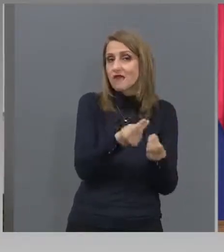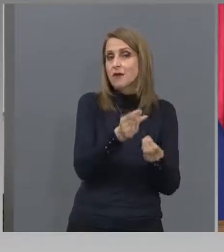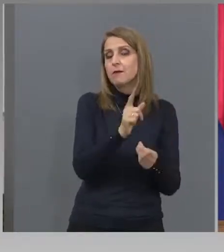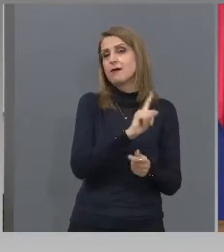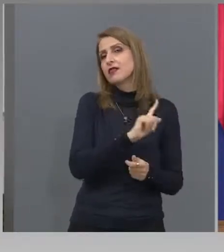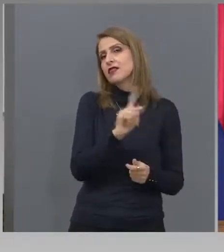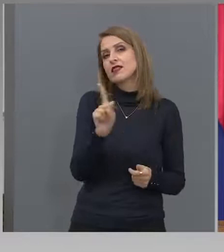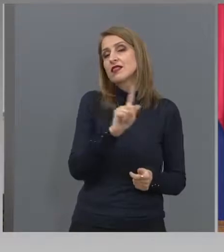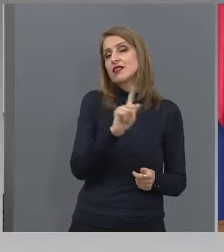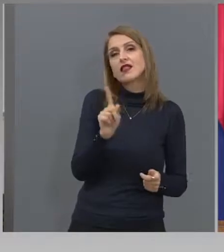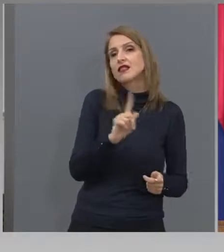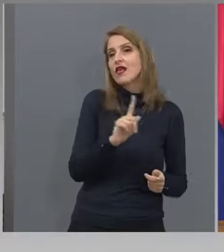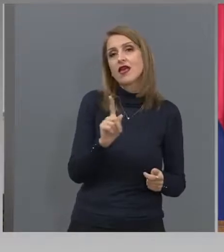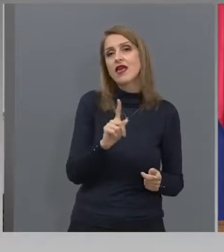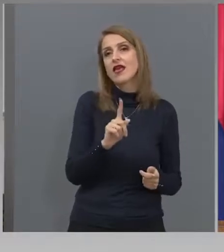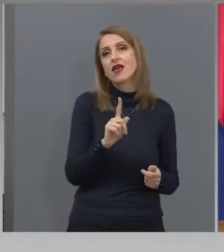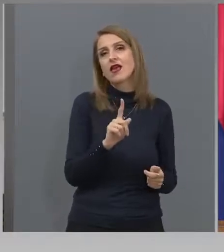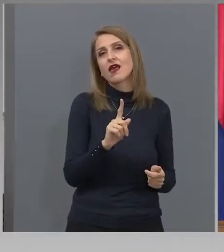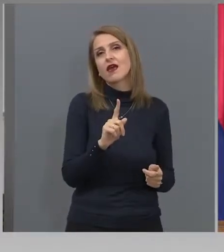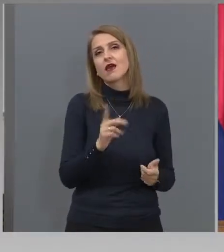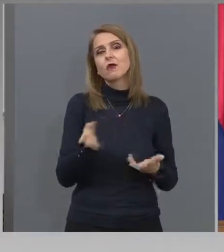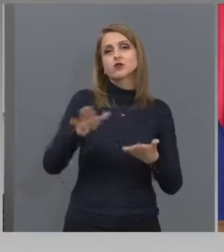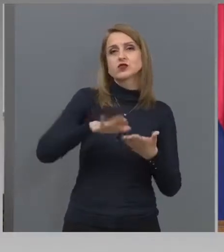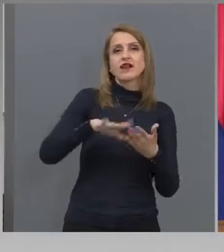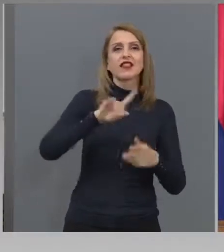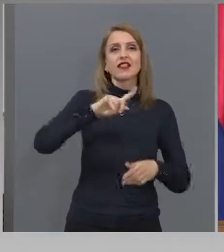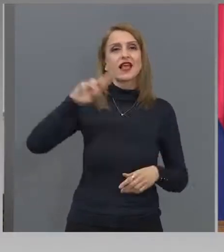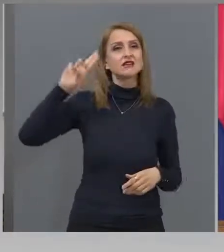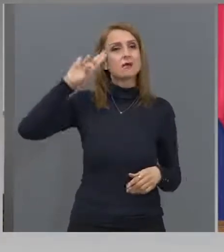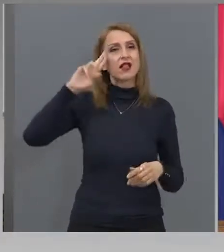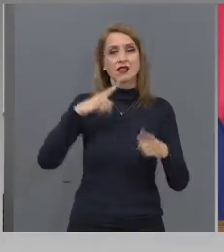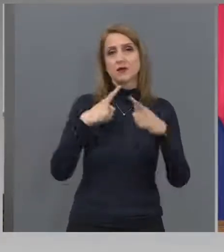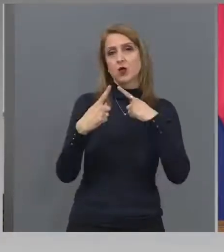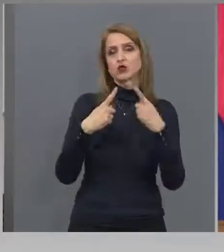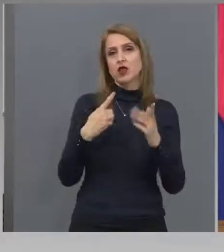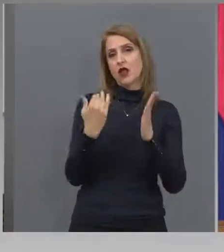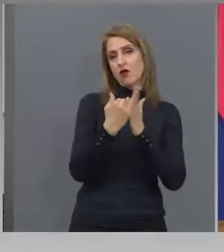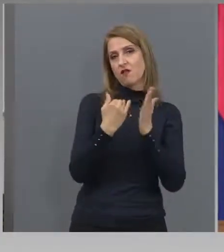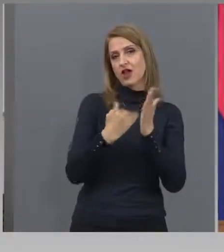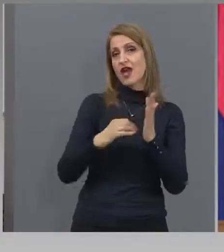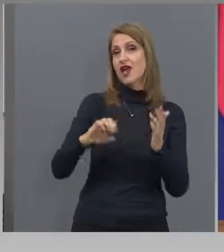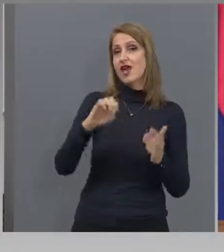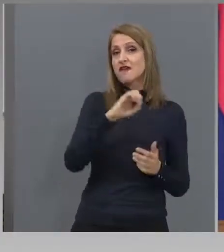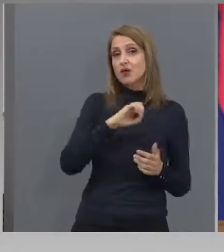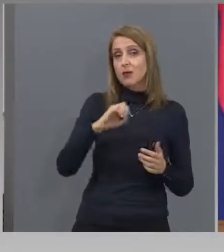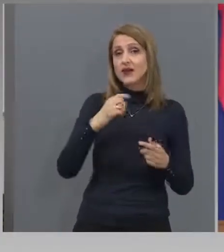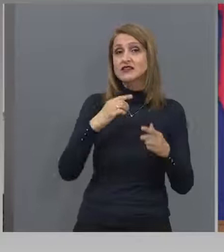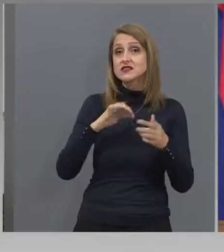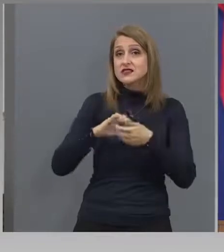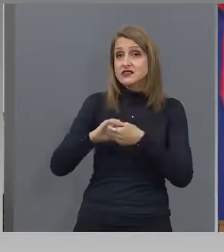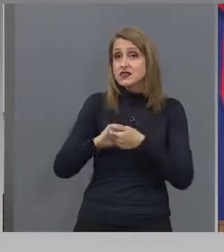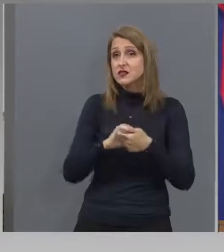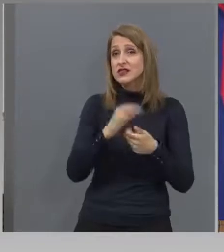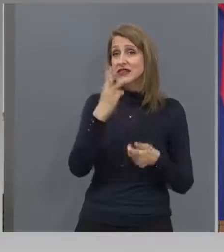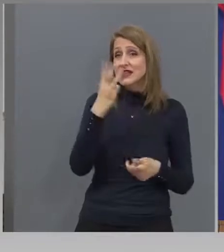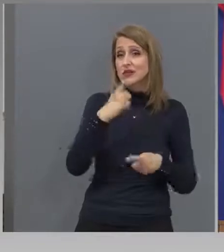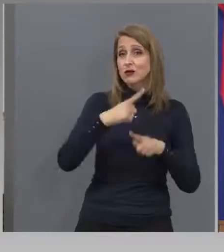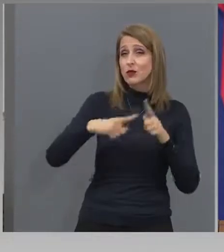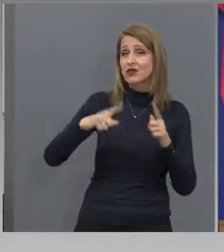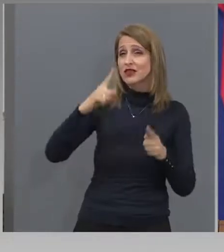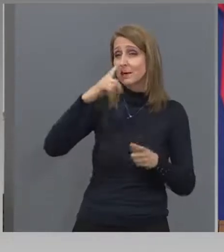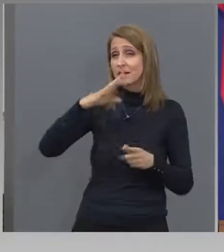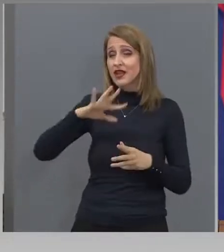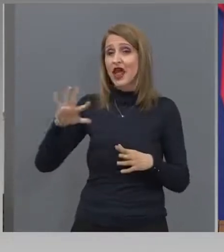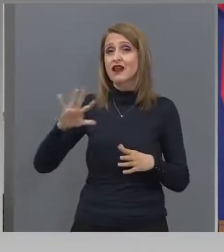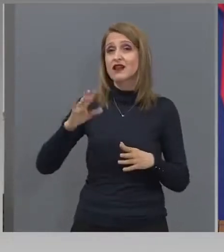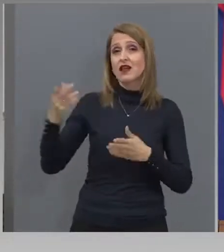си поставят неизпълними условия. В ЕС ето 3,5 милиарда грандове за здравната